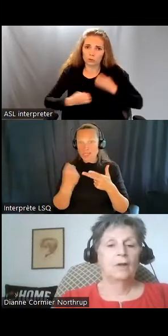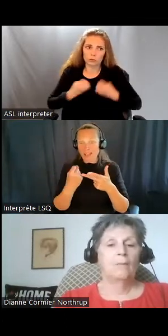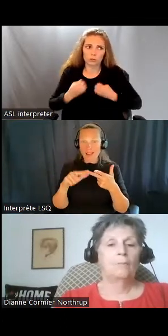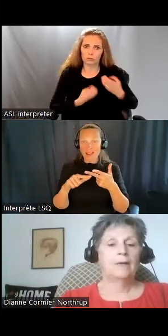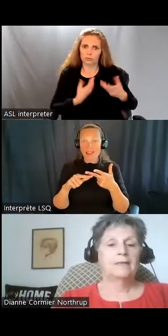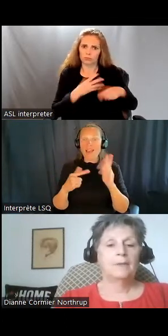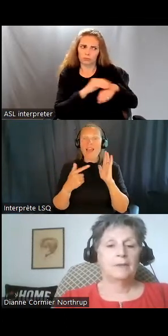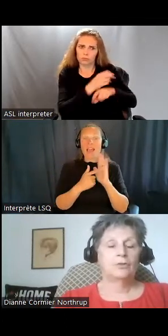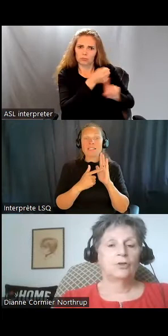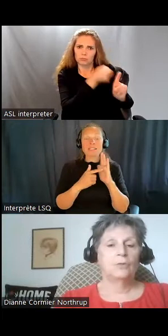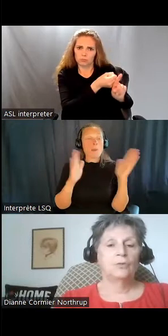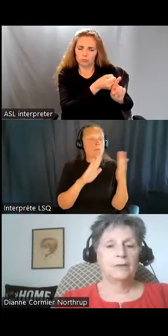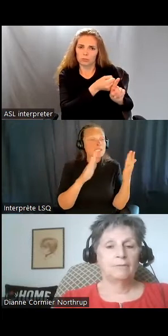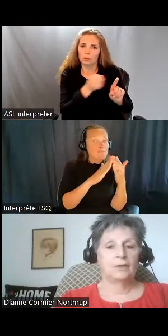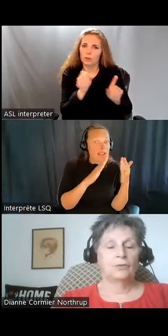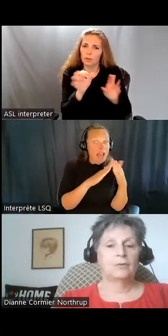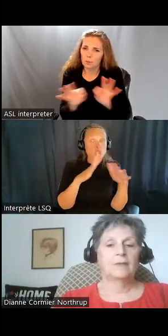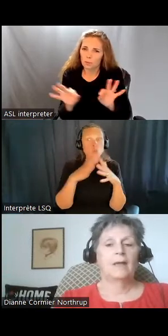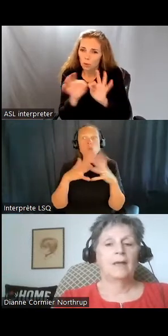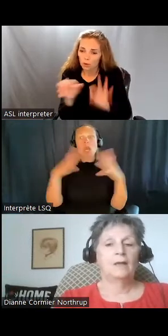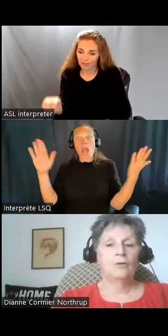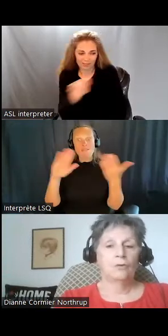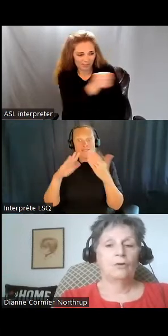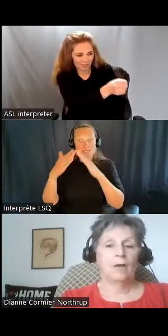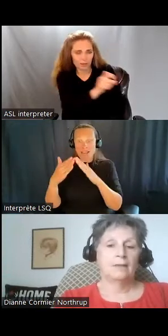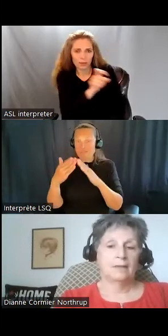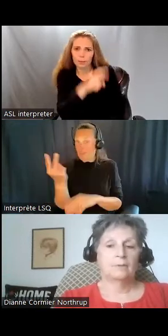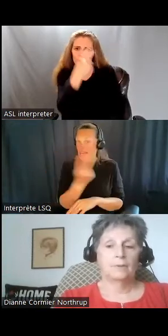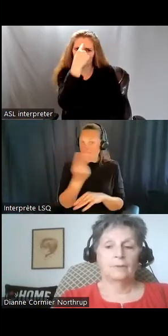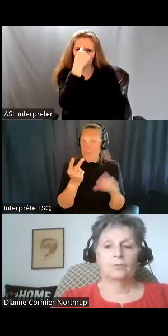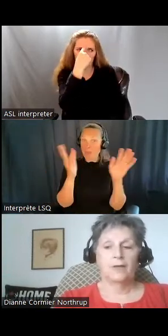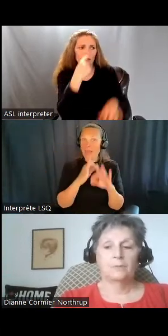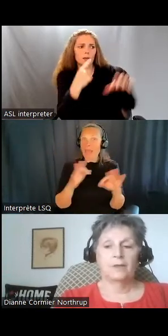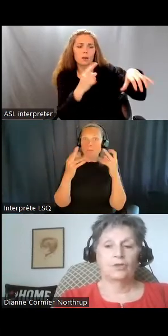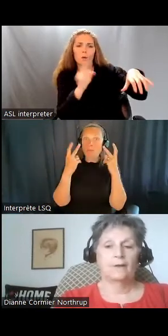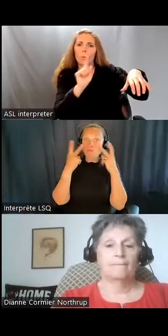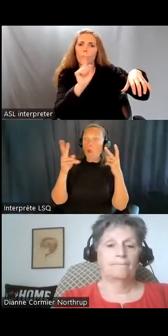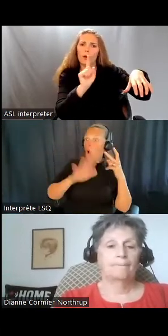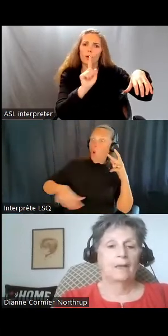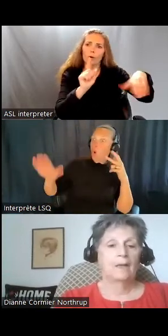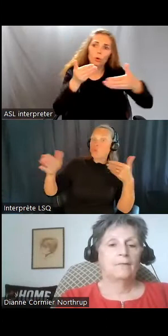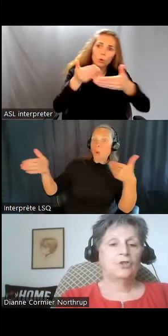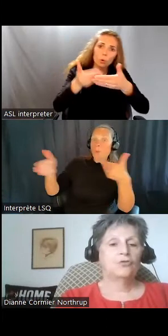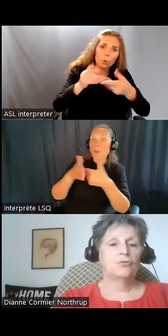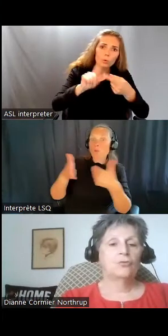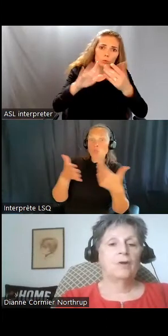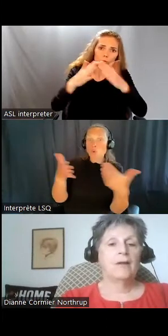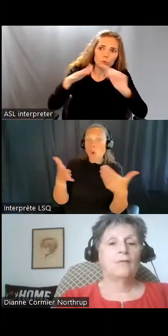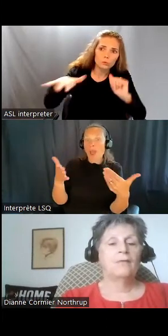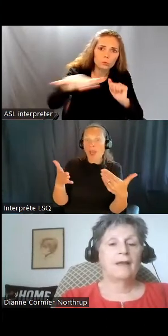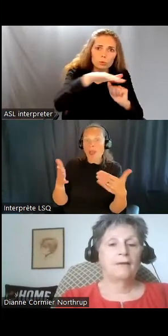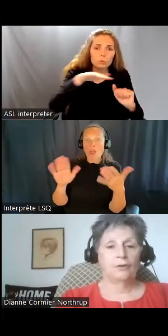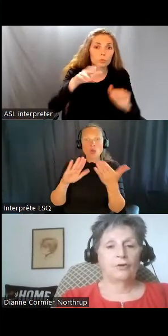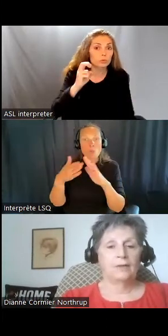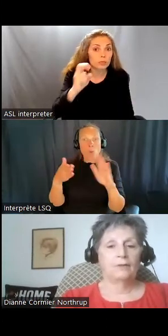village ou dans une grande ville, il faut prendre en considération la proximité des endroits communautaires et